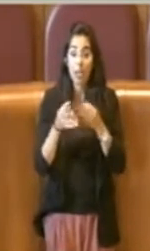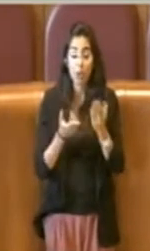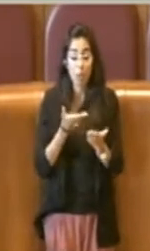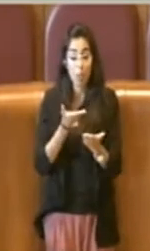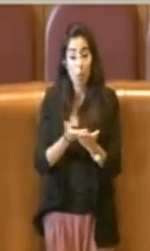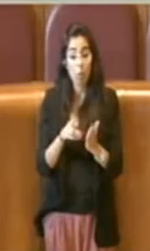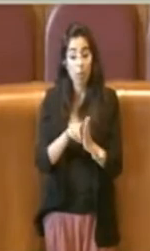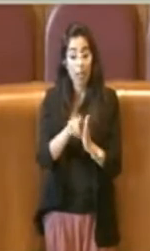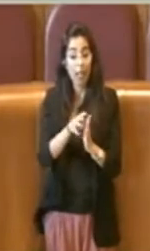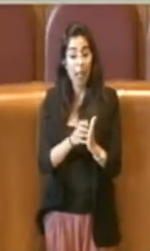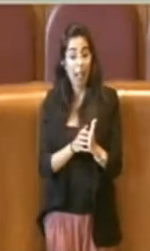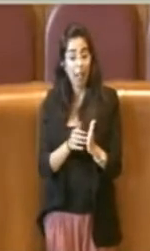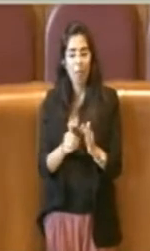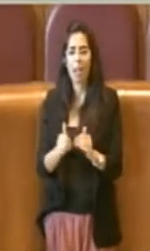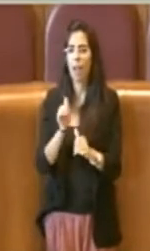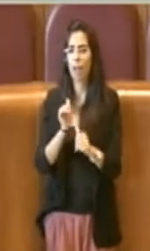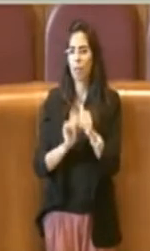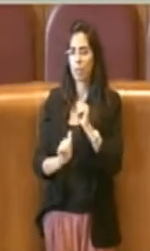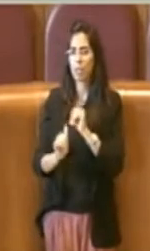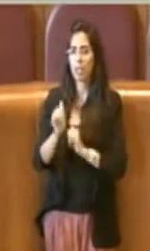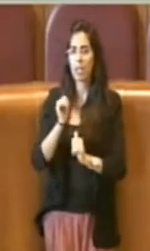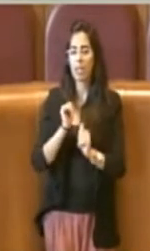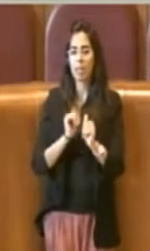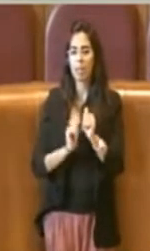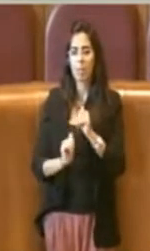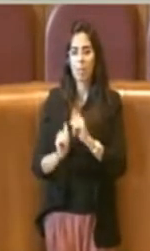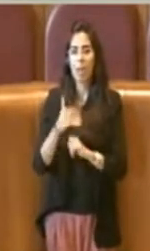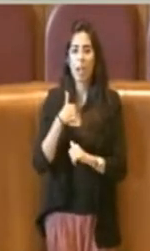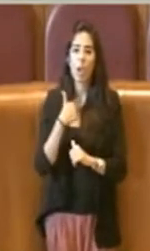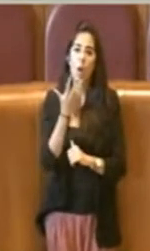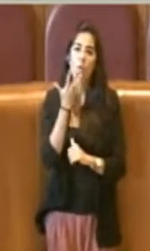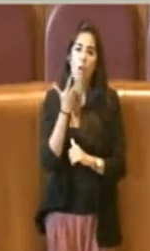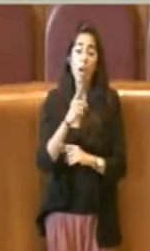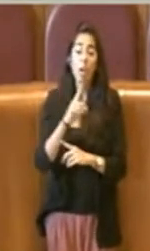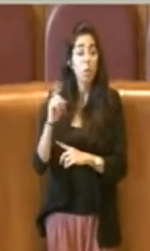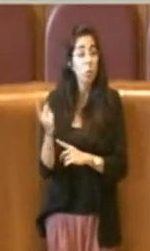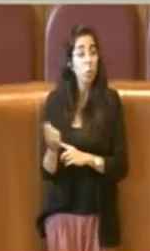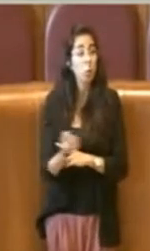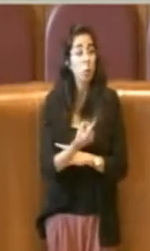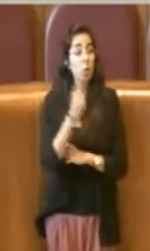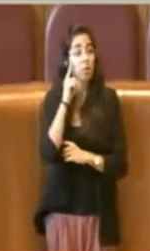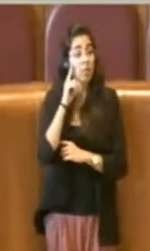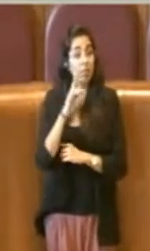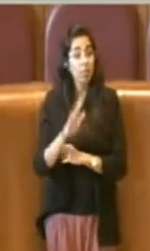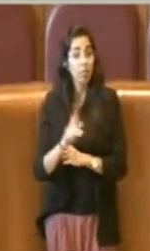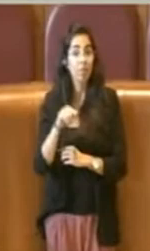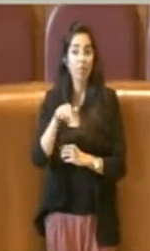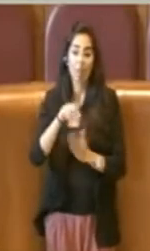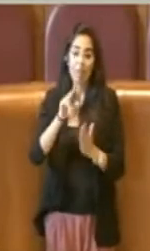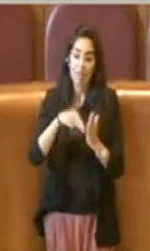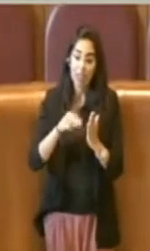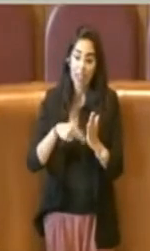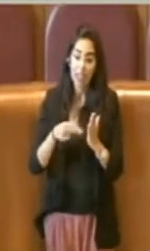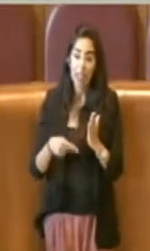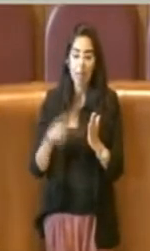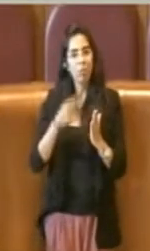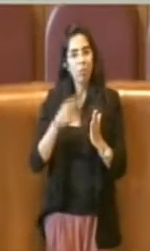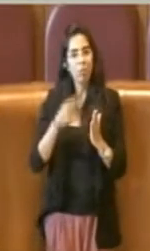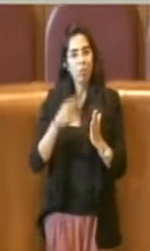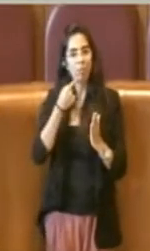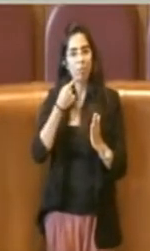mi preme portare all'attenzione di tutti che i firmatari sono quelli che lei ha